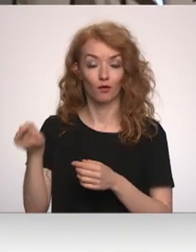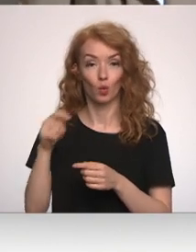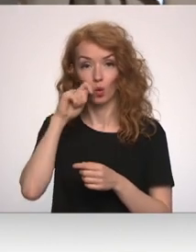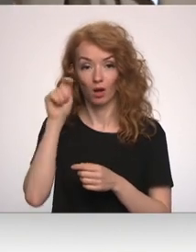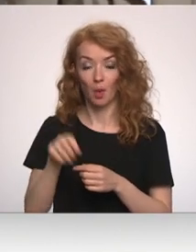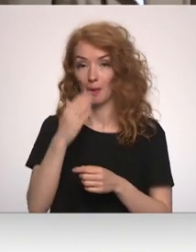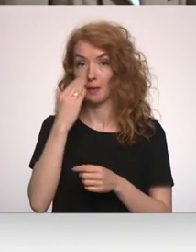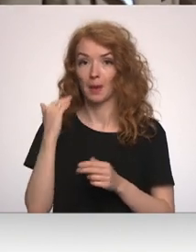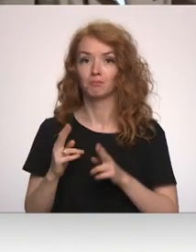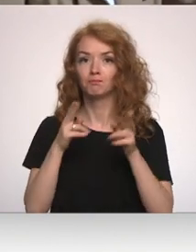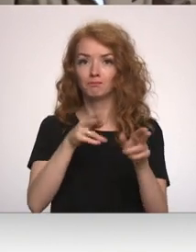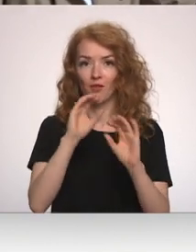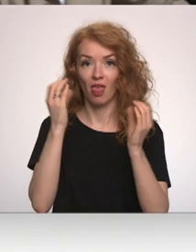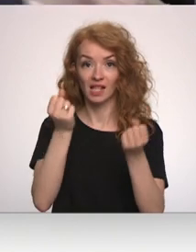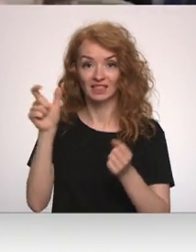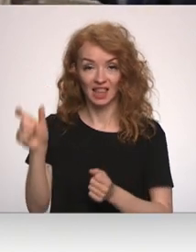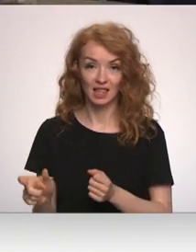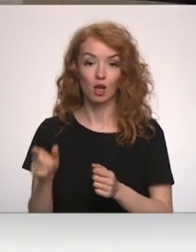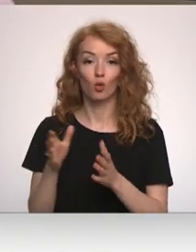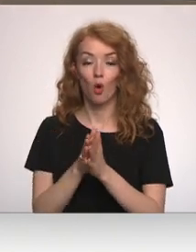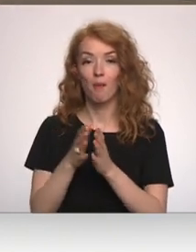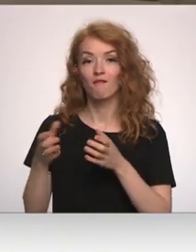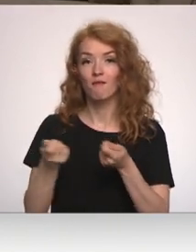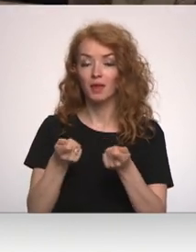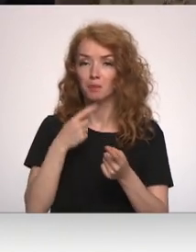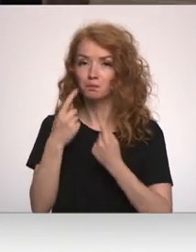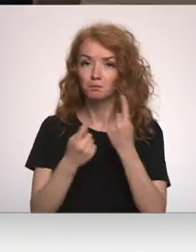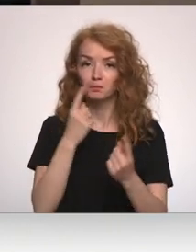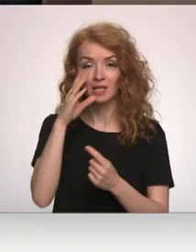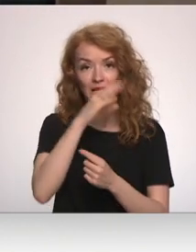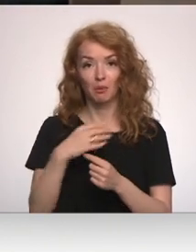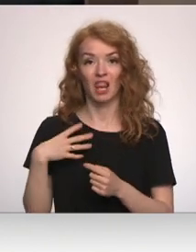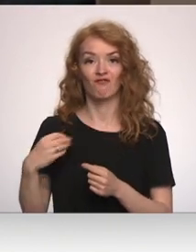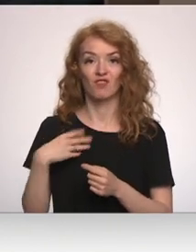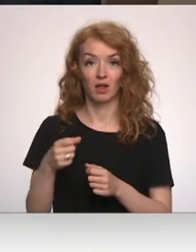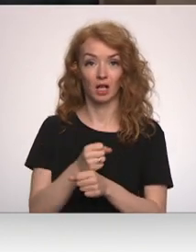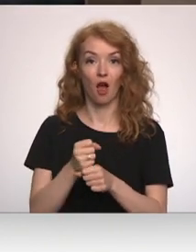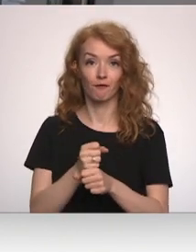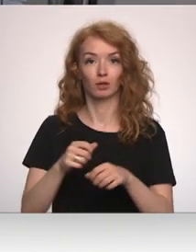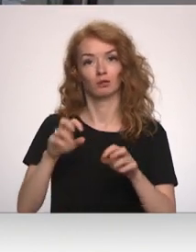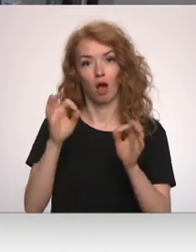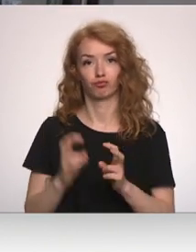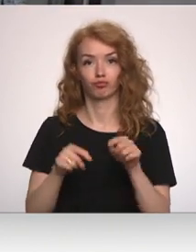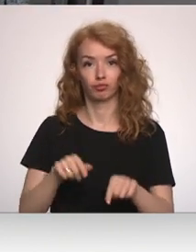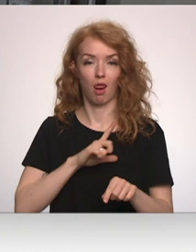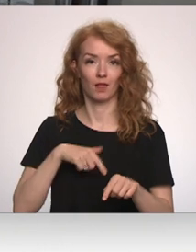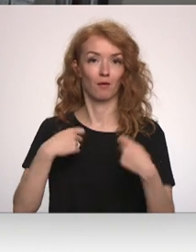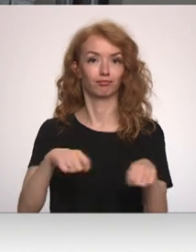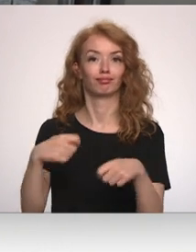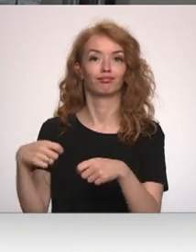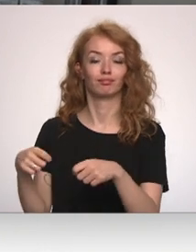vēstnieks Latvijā Oleksandras Miščenko. Ar tās vadību pārnājot iespēļu vivas kafijas sāk pārdot arī mūsu valsts veikalos.